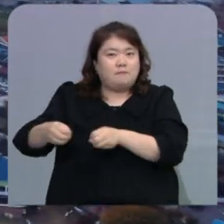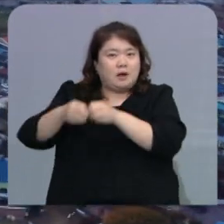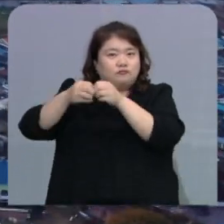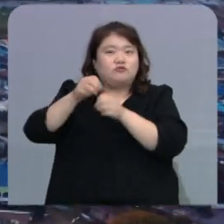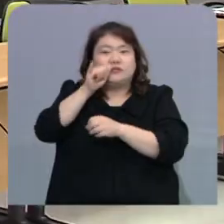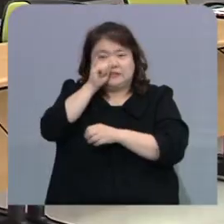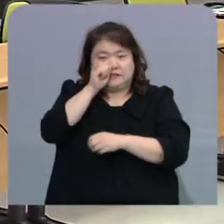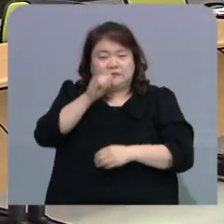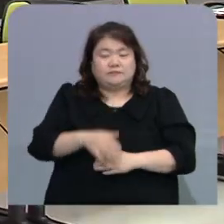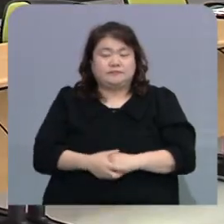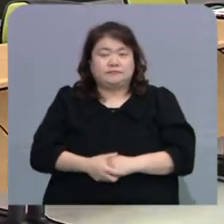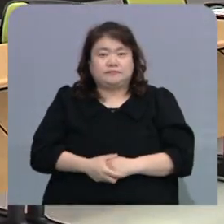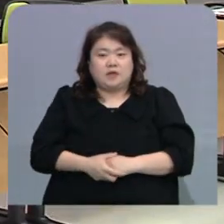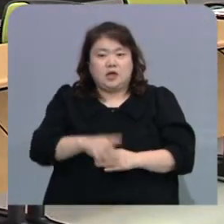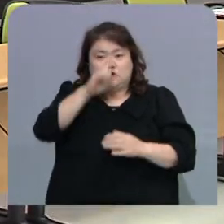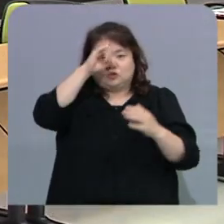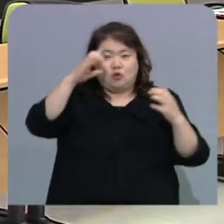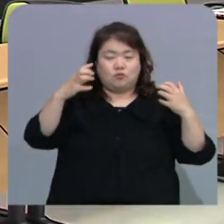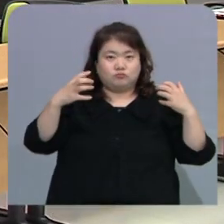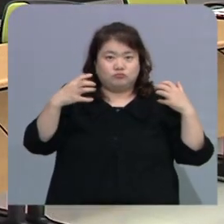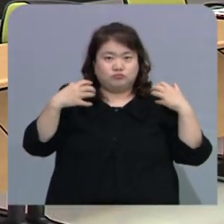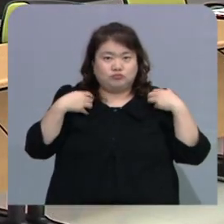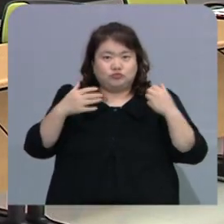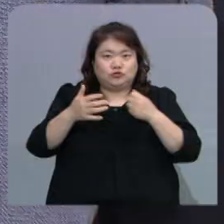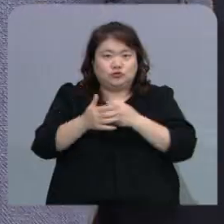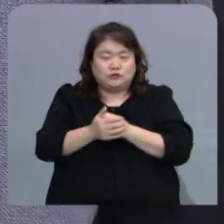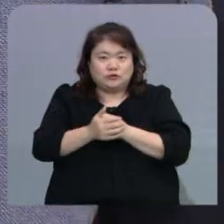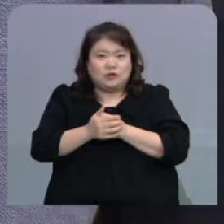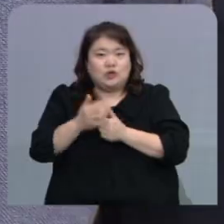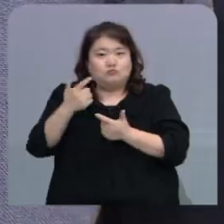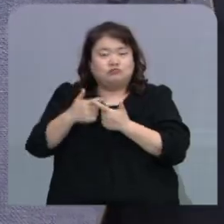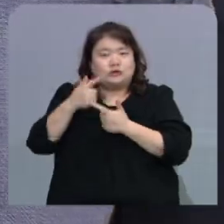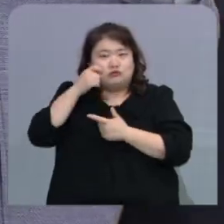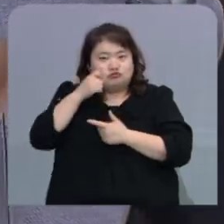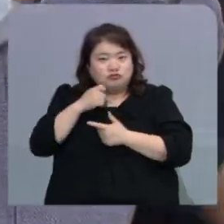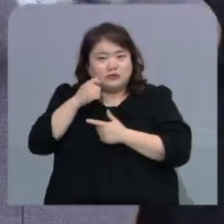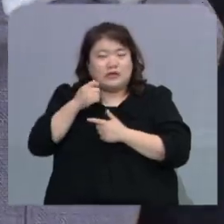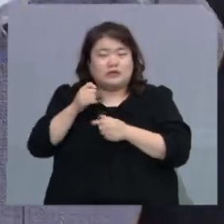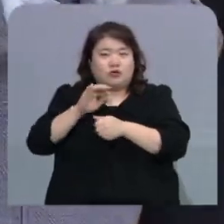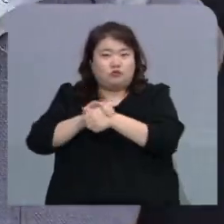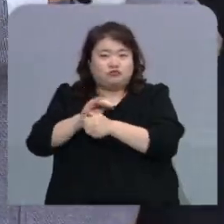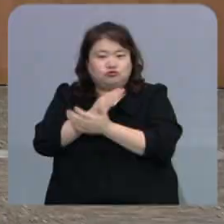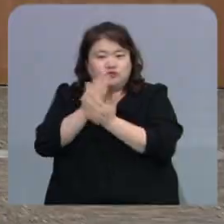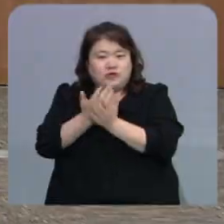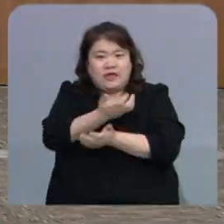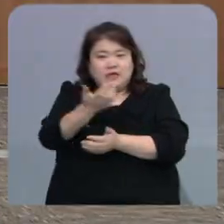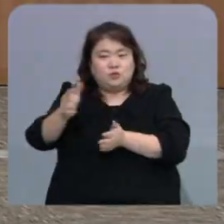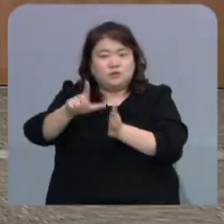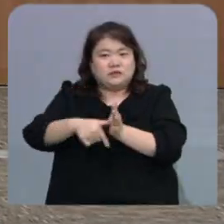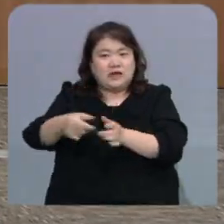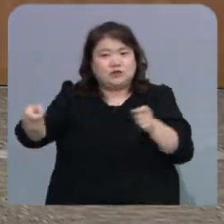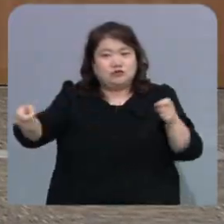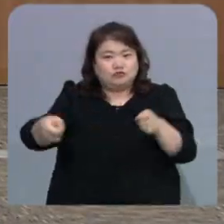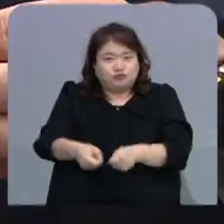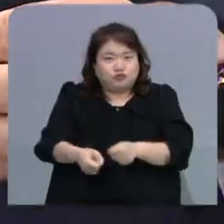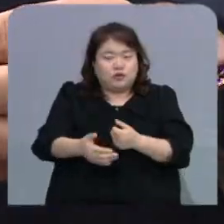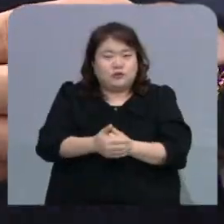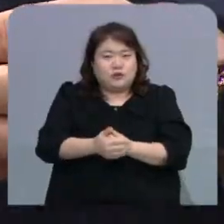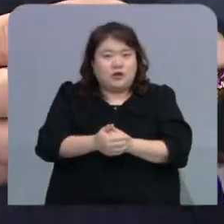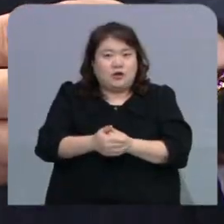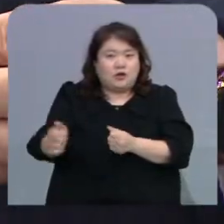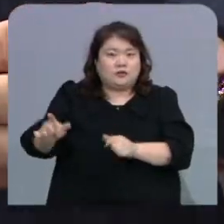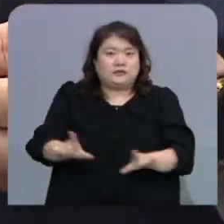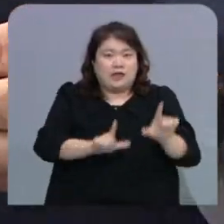있다는 점입니다. 정부는 부울경이나 광주, 전남 등 광역권 내 이동시간을 단축해 단일 경제권과